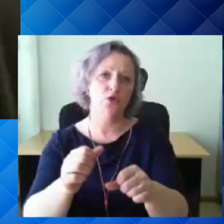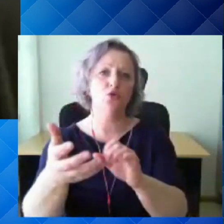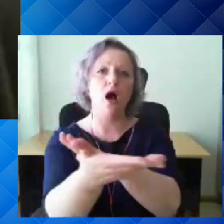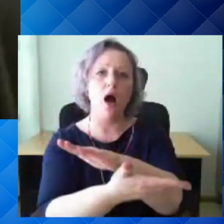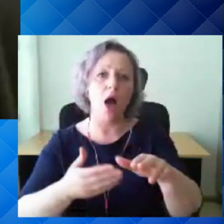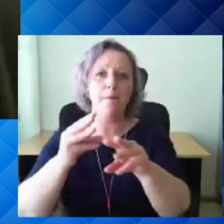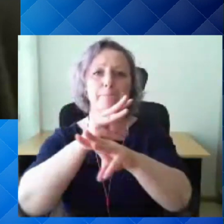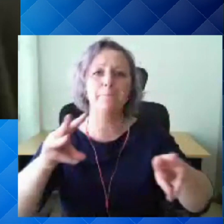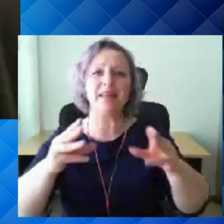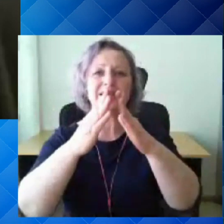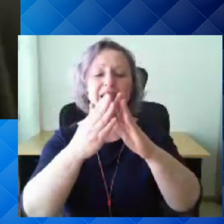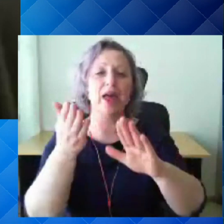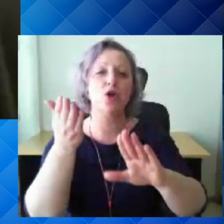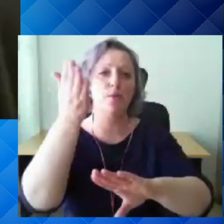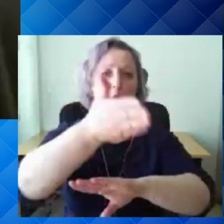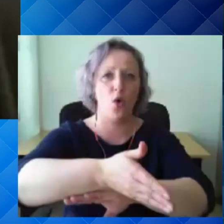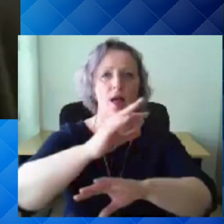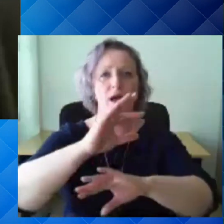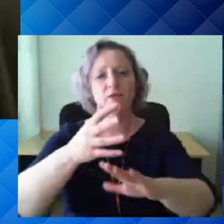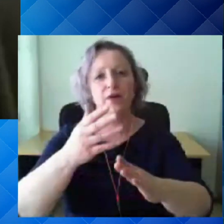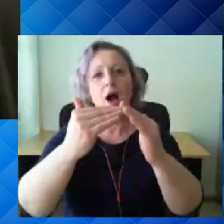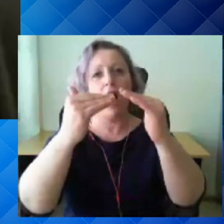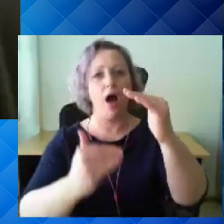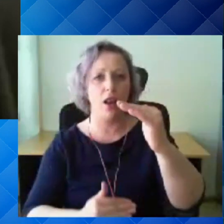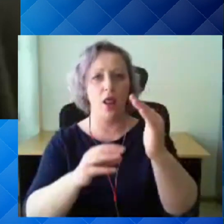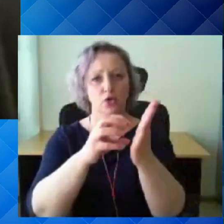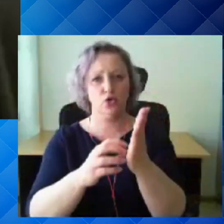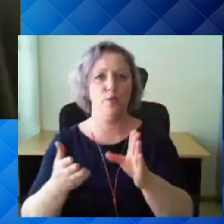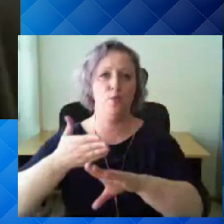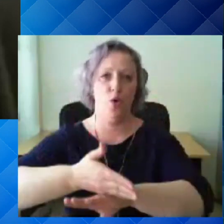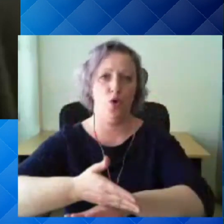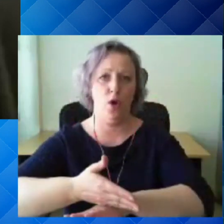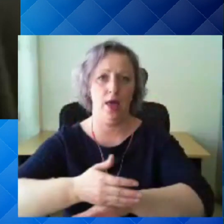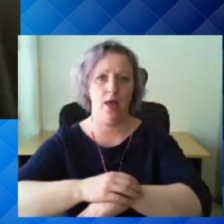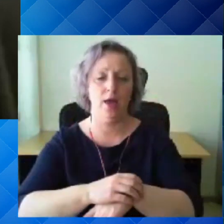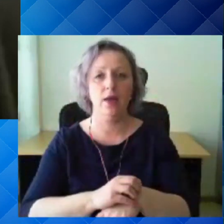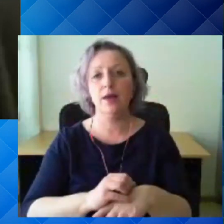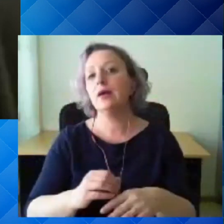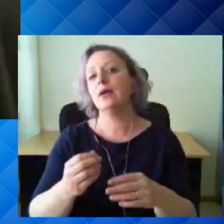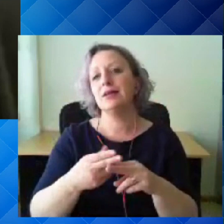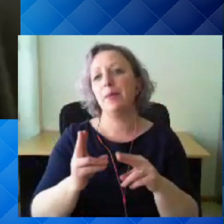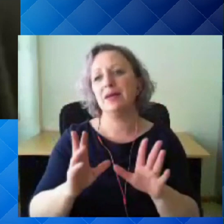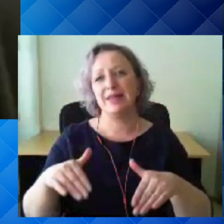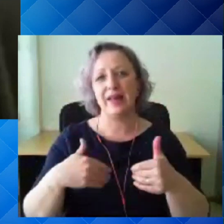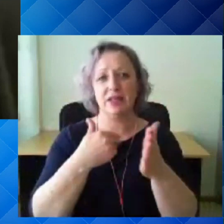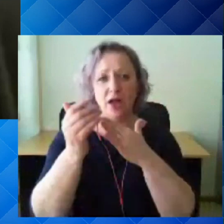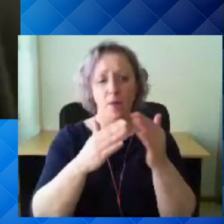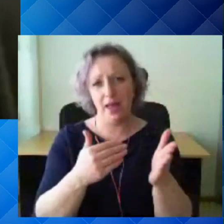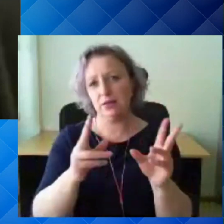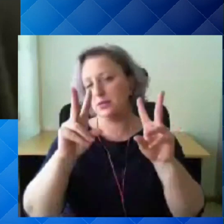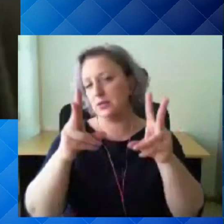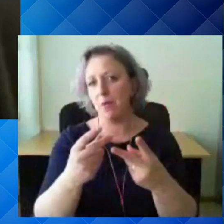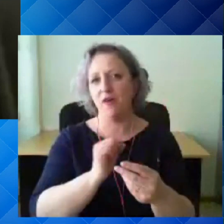poole või siis nende allasutuste poole eelkõige. Sest ka tervise ametaega, vajab abi